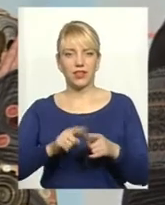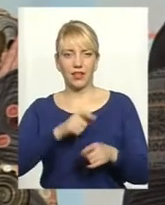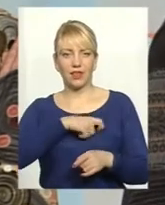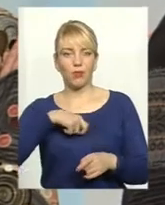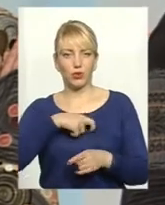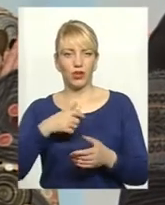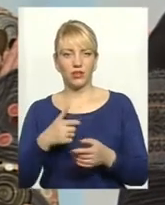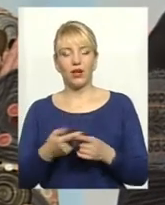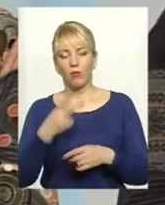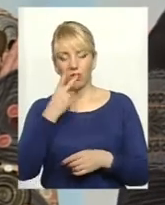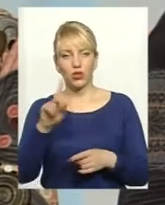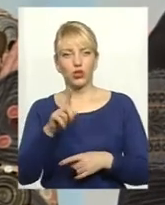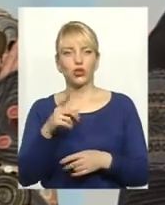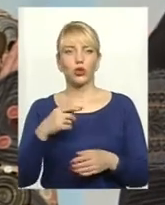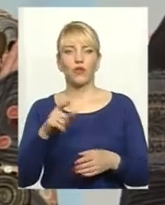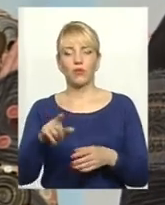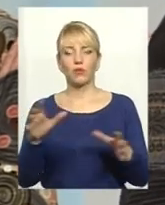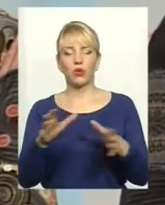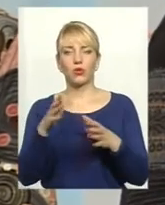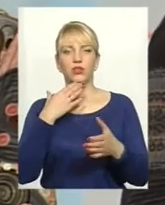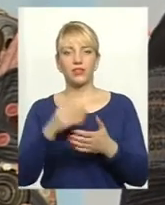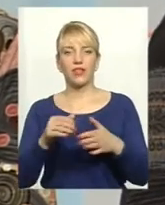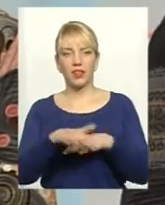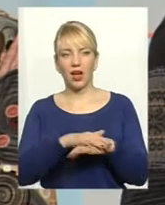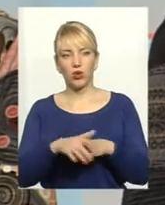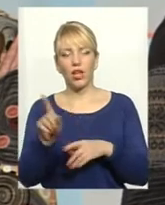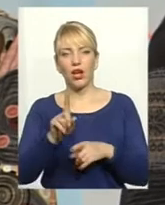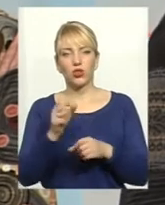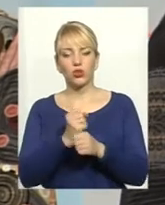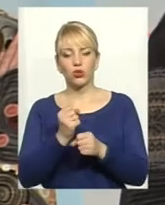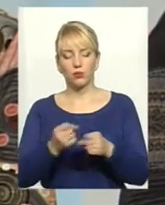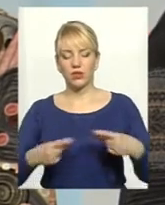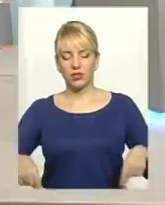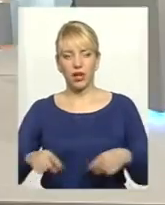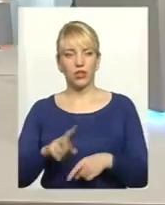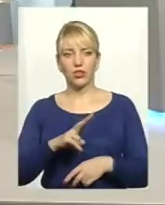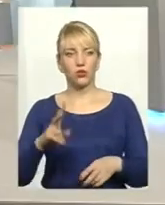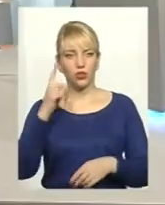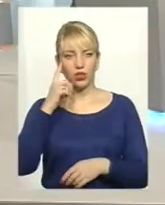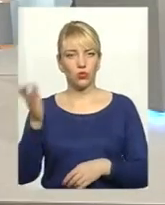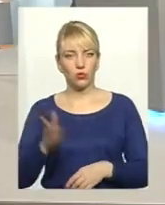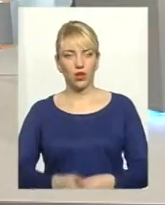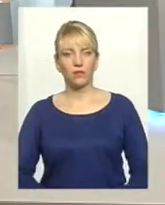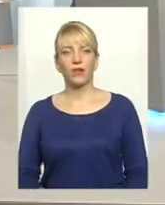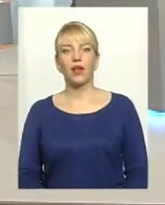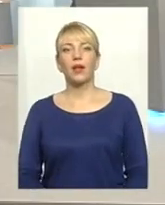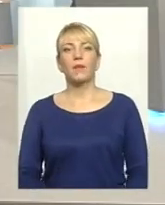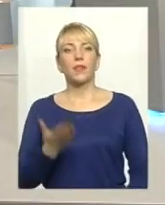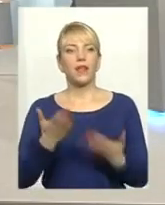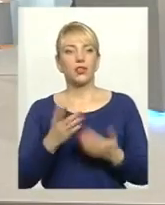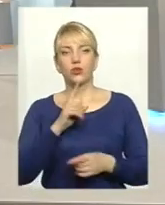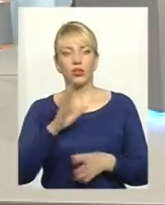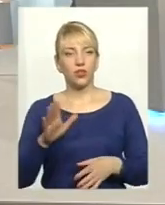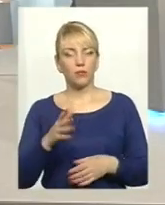Йому треба показати, що він піклується за цей народ. А про те, що робиться з галузю, напевно, що... Насправді, я думаю, якщо не буде що їсти, не дуже